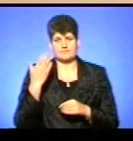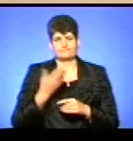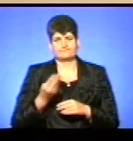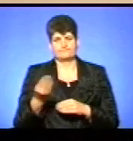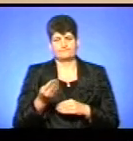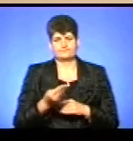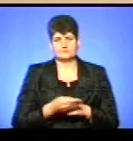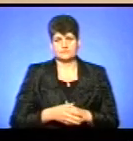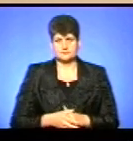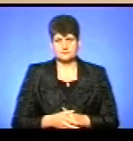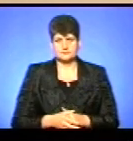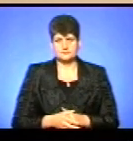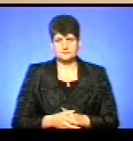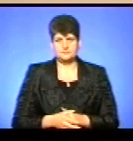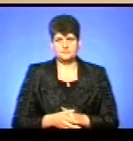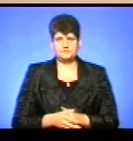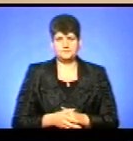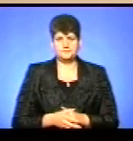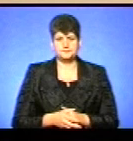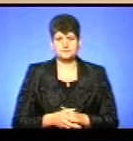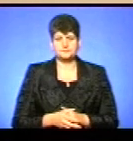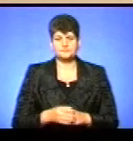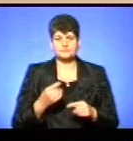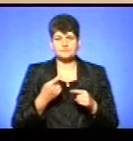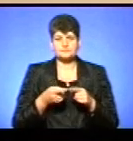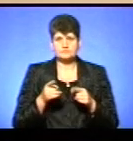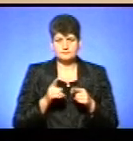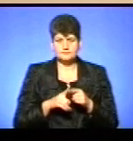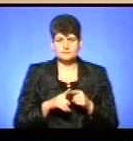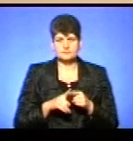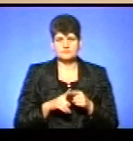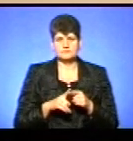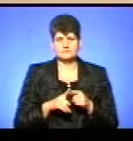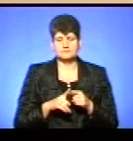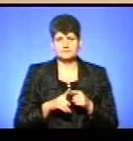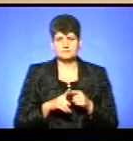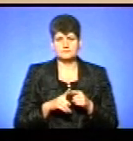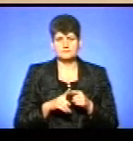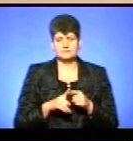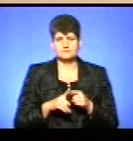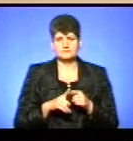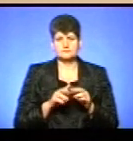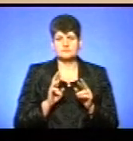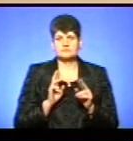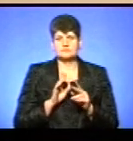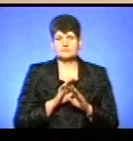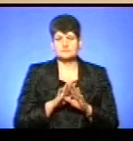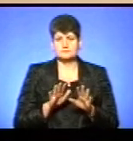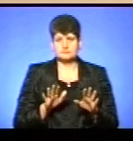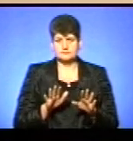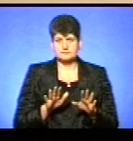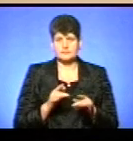Це не передвиборчий трук, а це